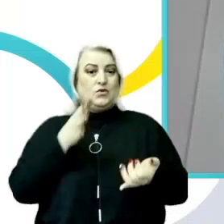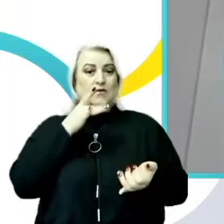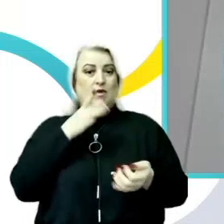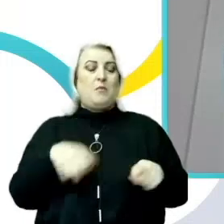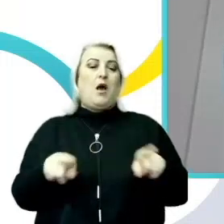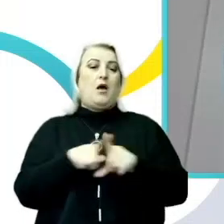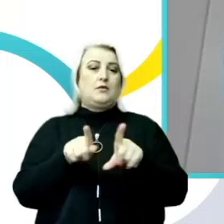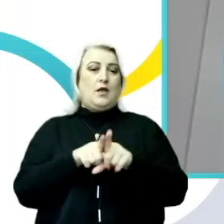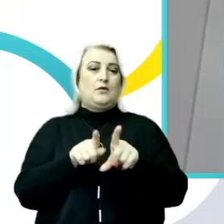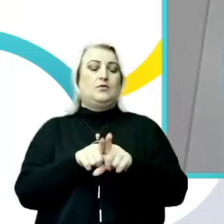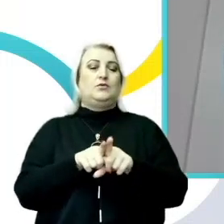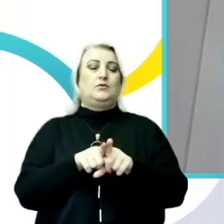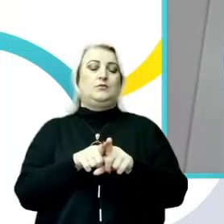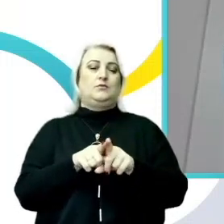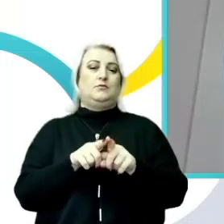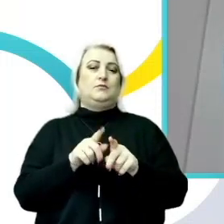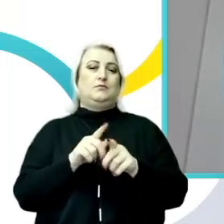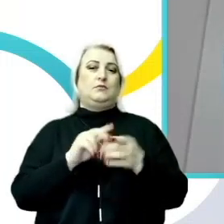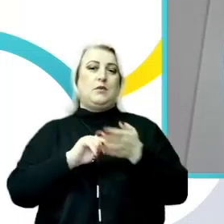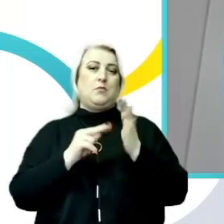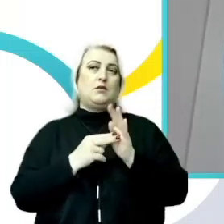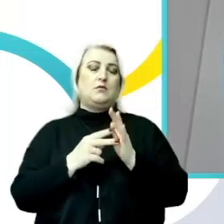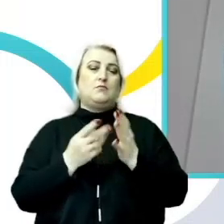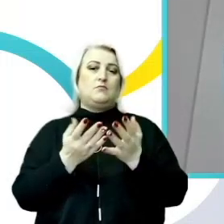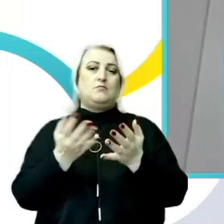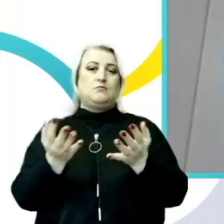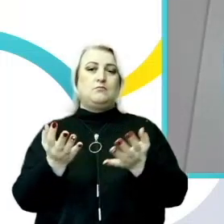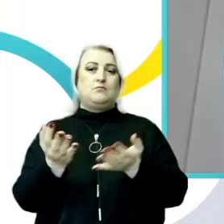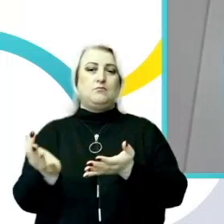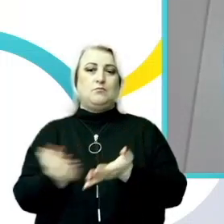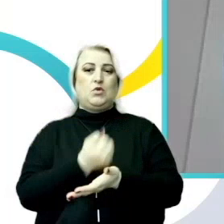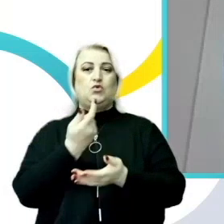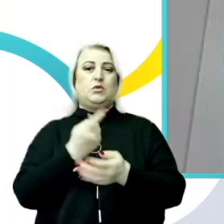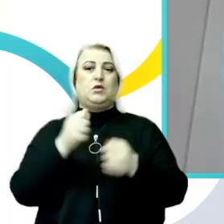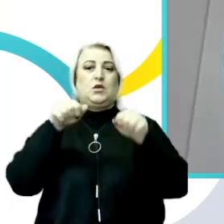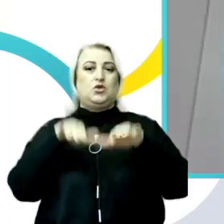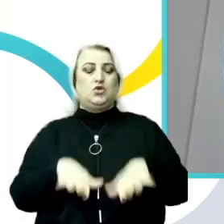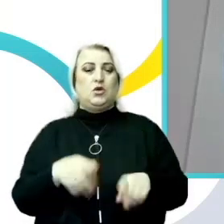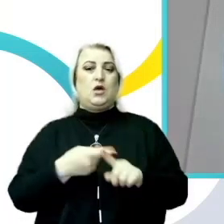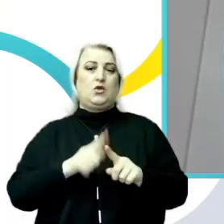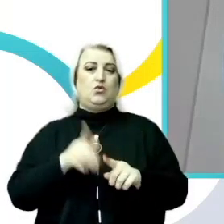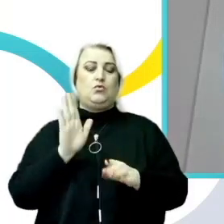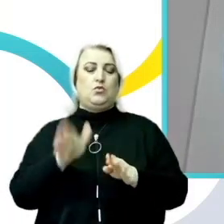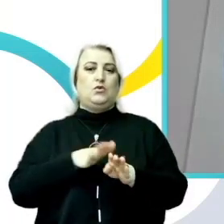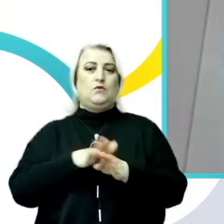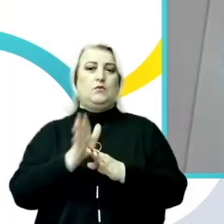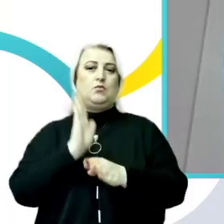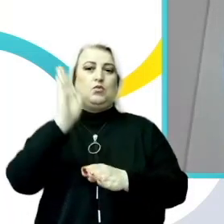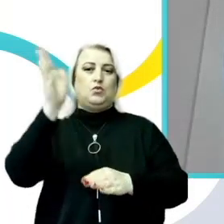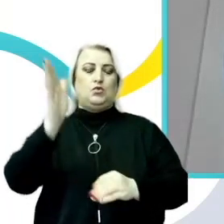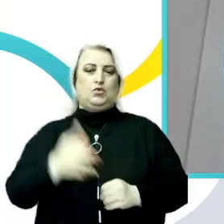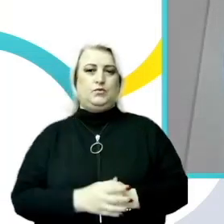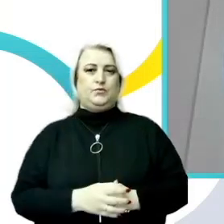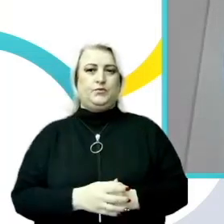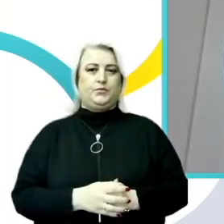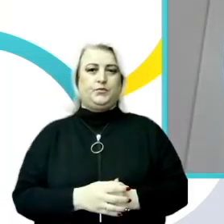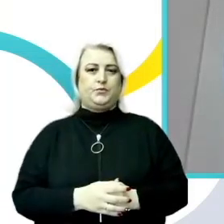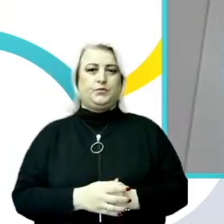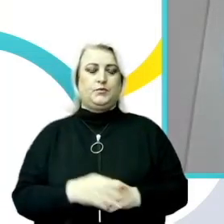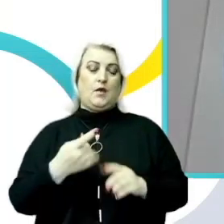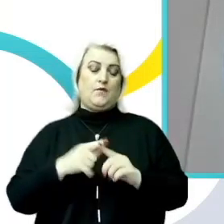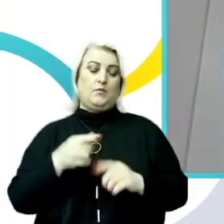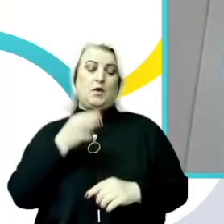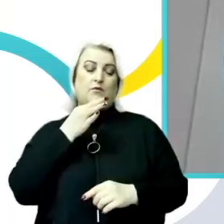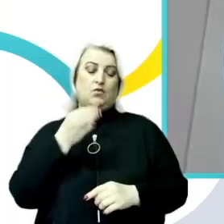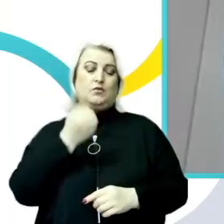și să proiectăm anumite soluții care vor fi implementate în viitorul apropiat. Acestea fiind spuse, vă